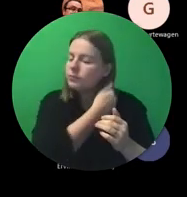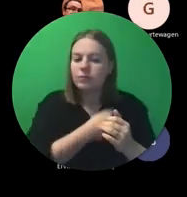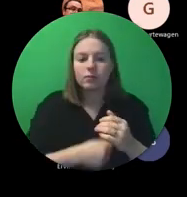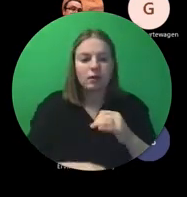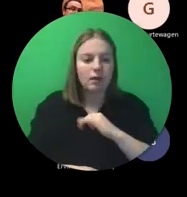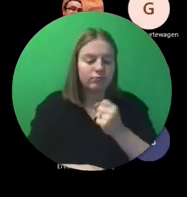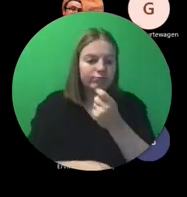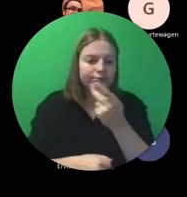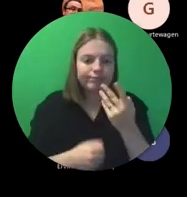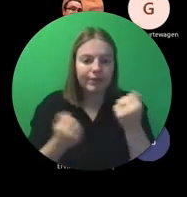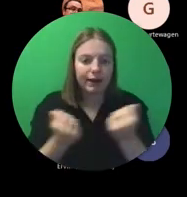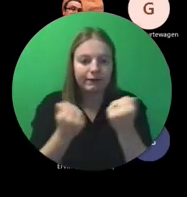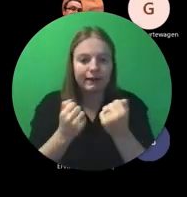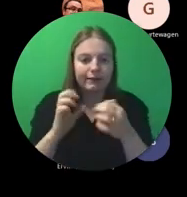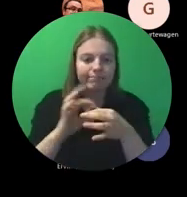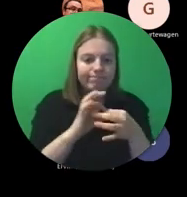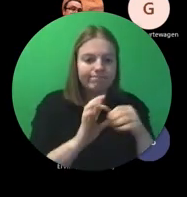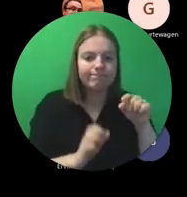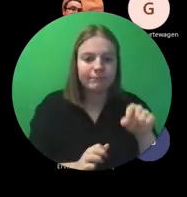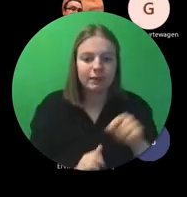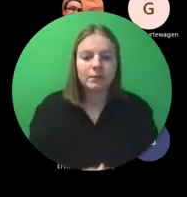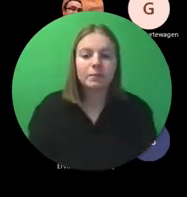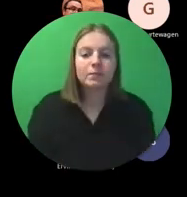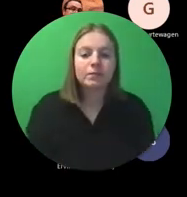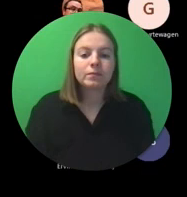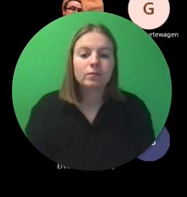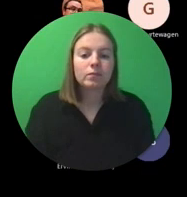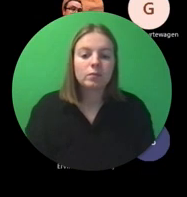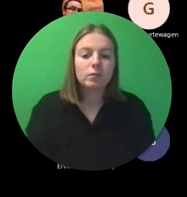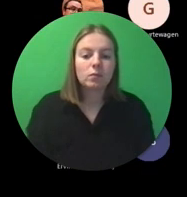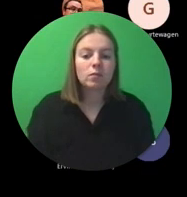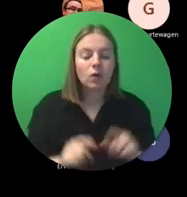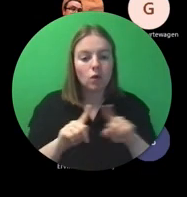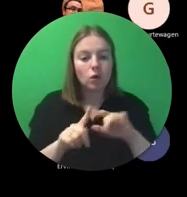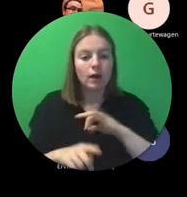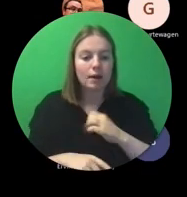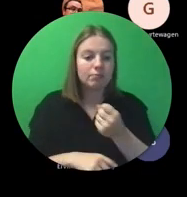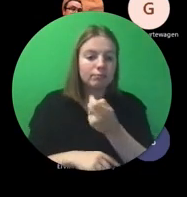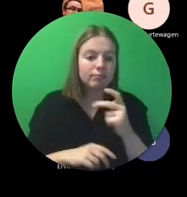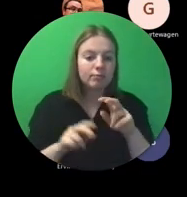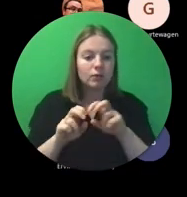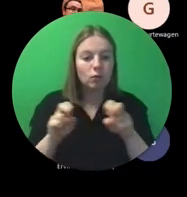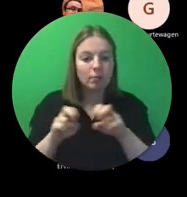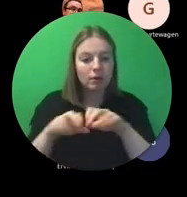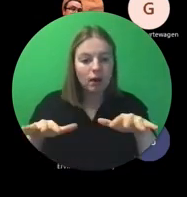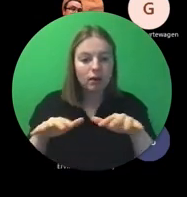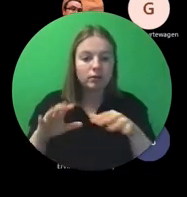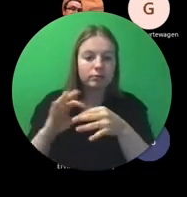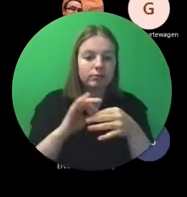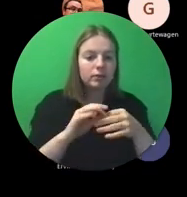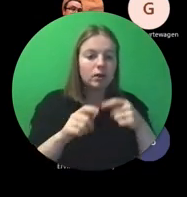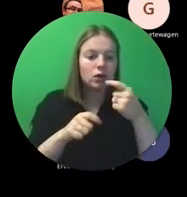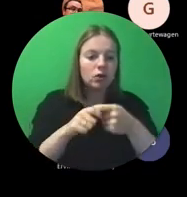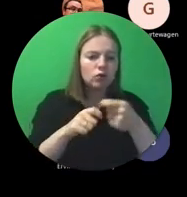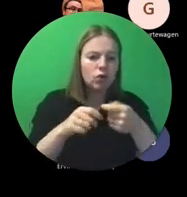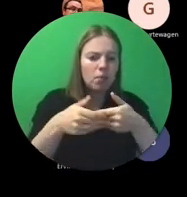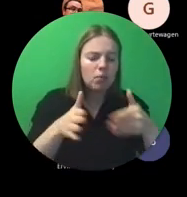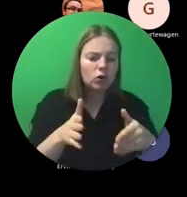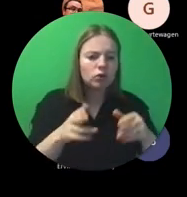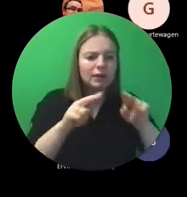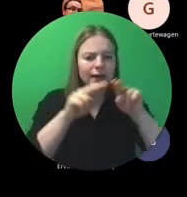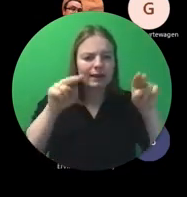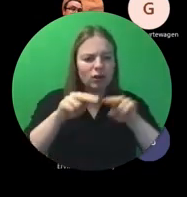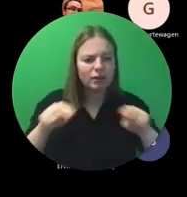worden elk jaar er zijn een aantal webinars geweest rond de toolbox internationalisering voor